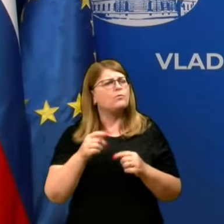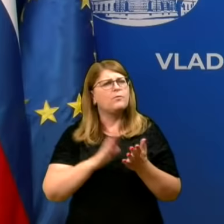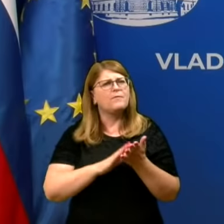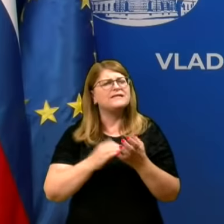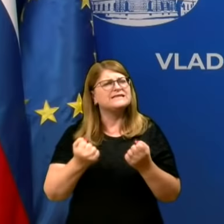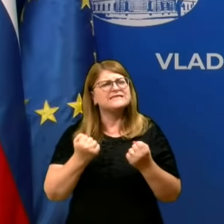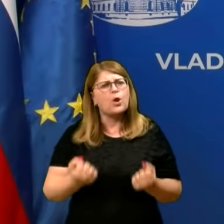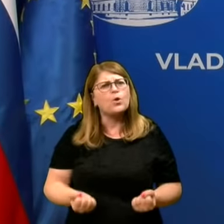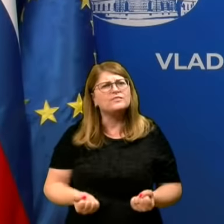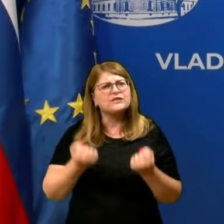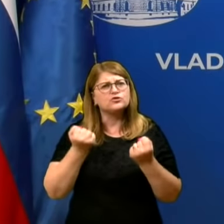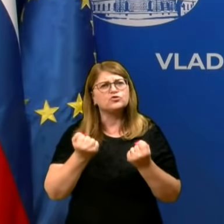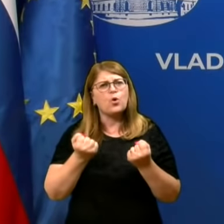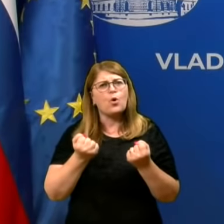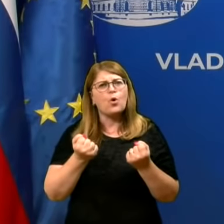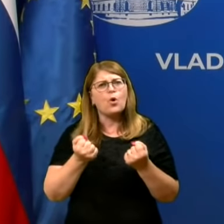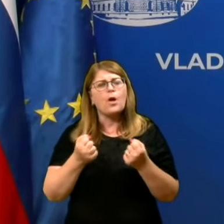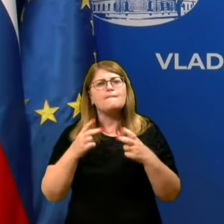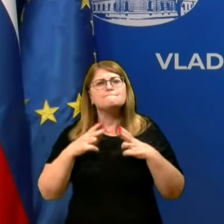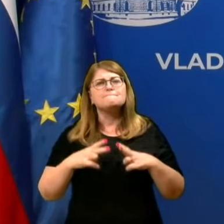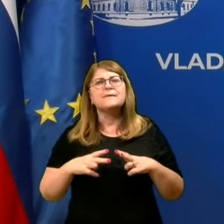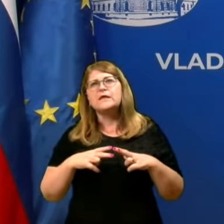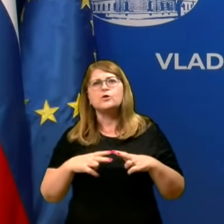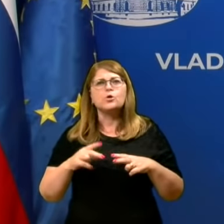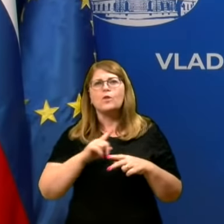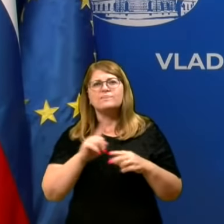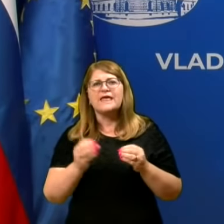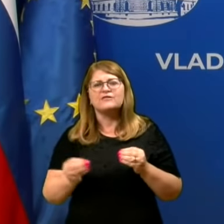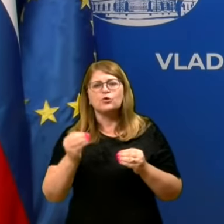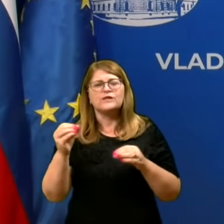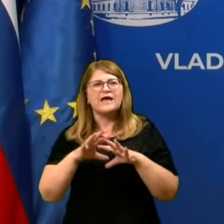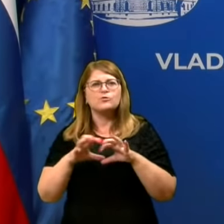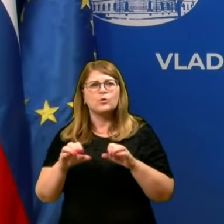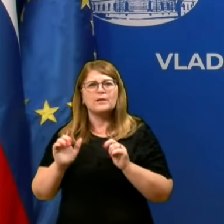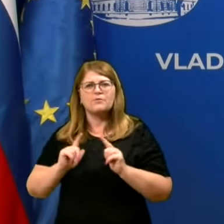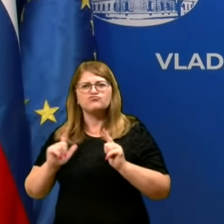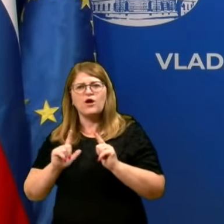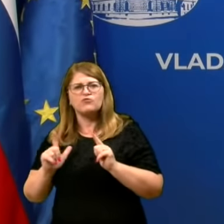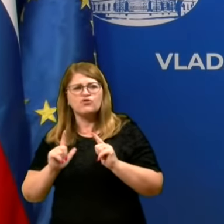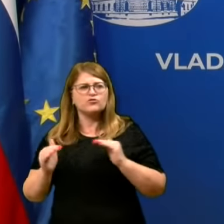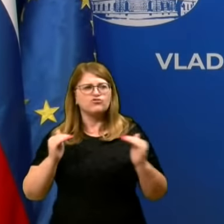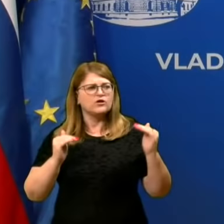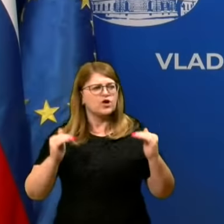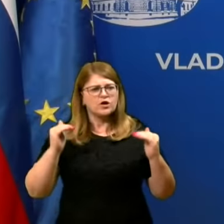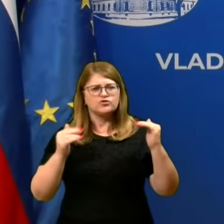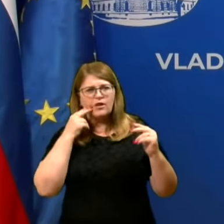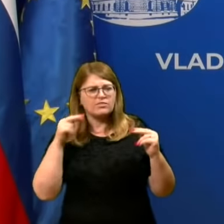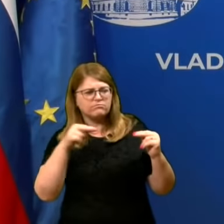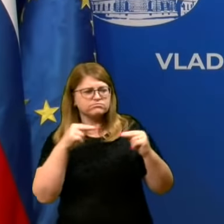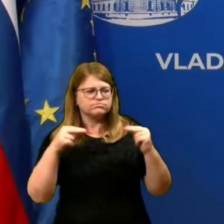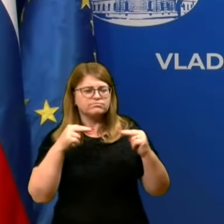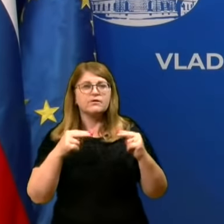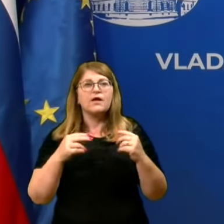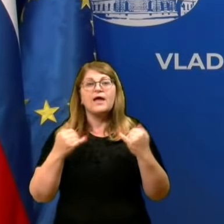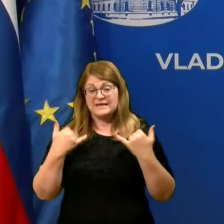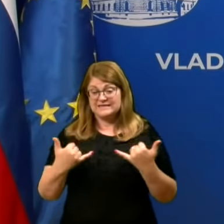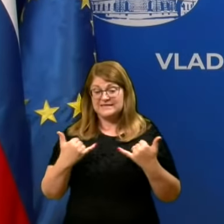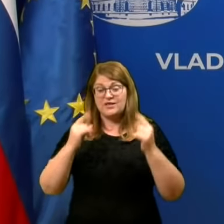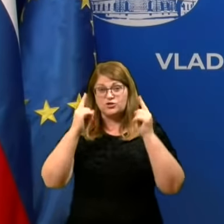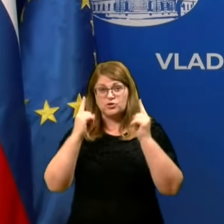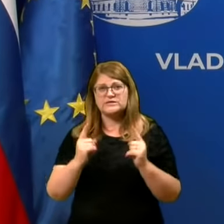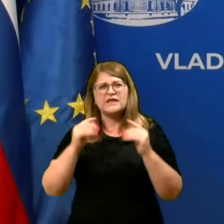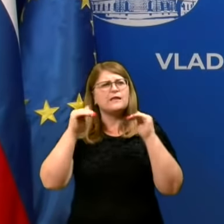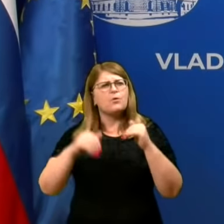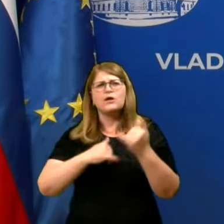držati mirne živce in ne dodajati ukrepe na ukrepe. Ampak trenutno stanje pa